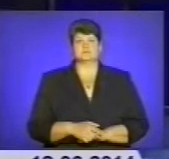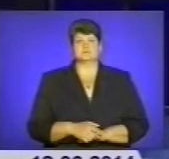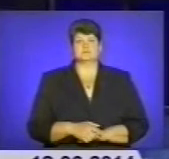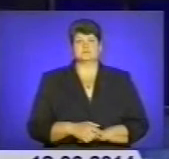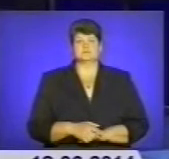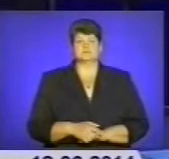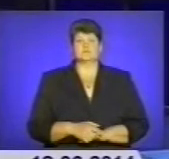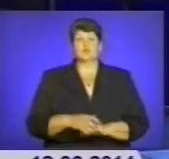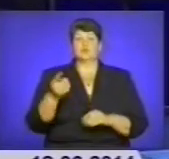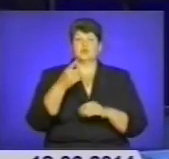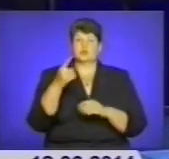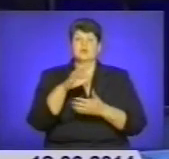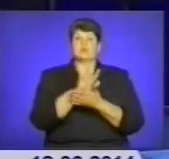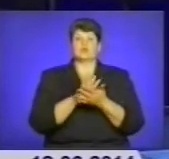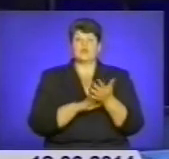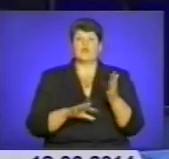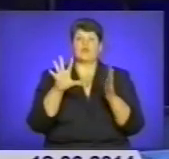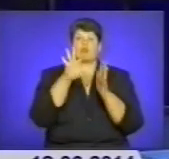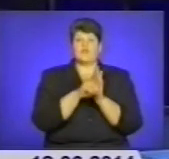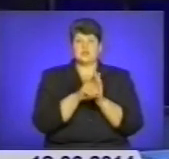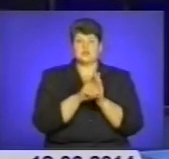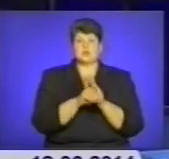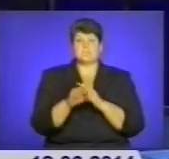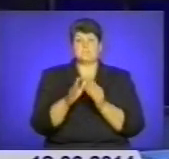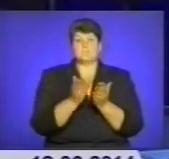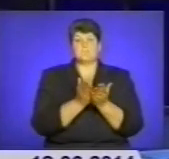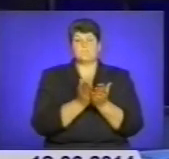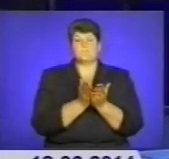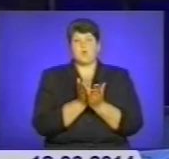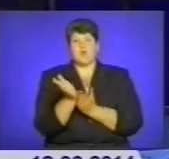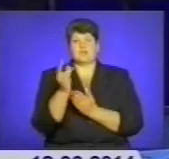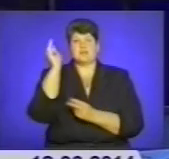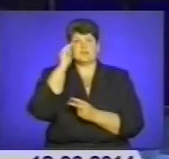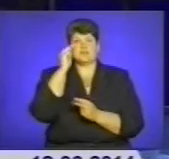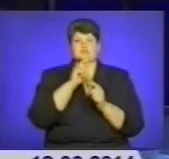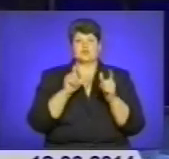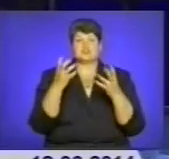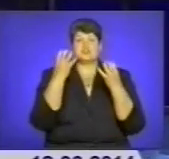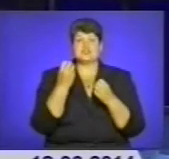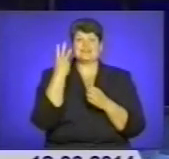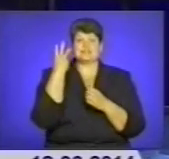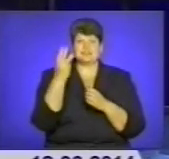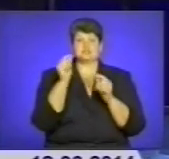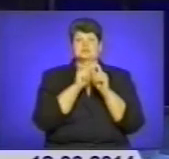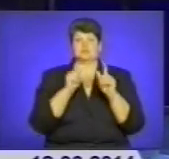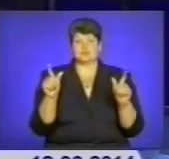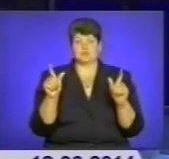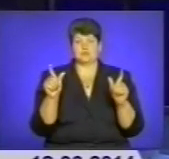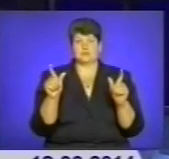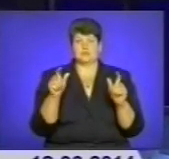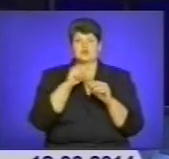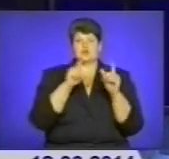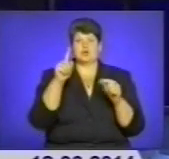У Тернополі продовжують впроваджувати профільне навчання у школах. І з 1 вересня ще три навчальних заклади, а саме